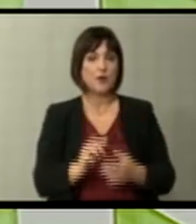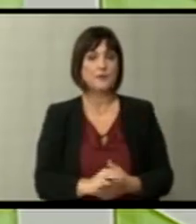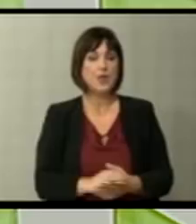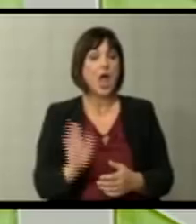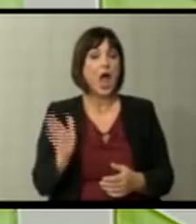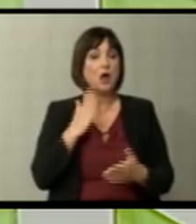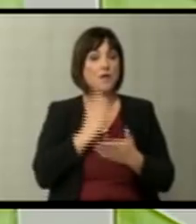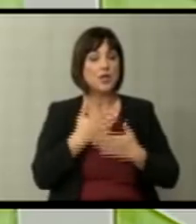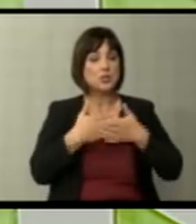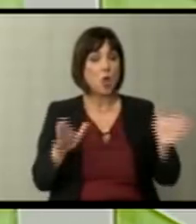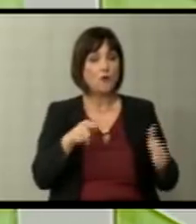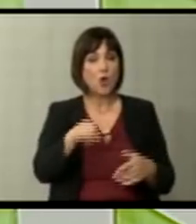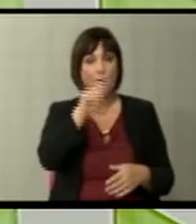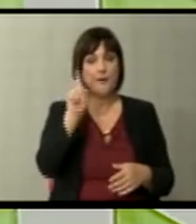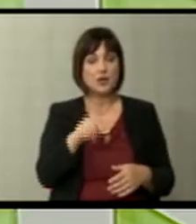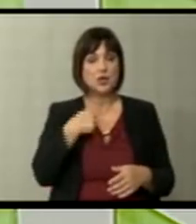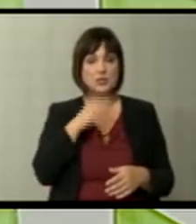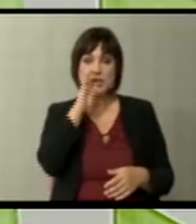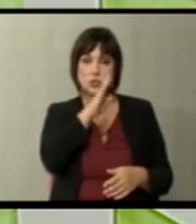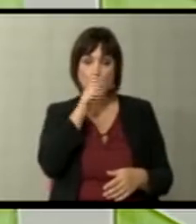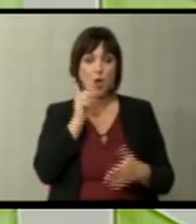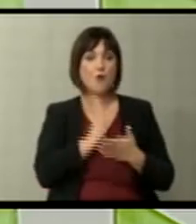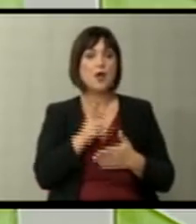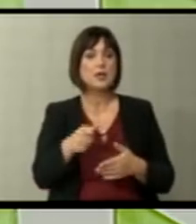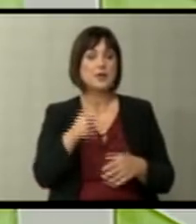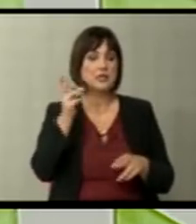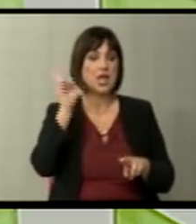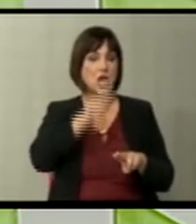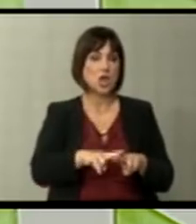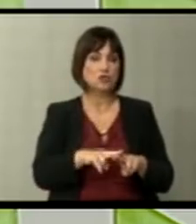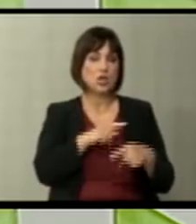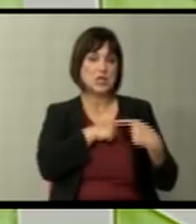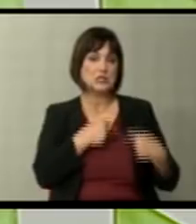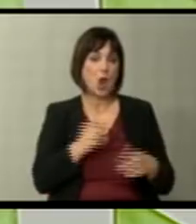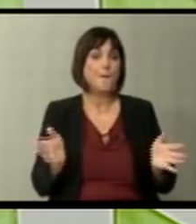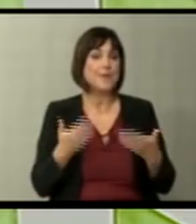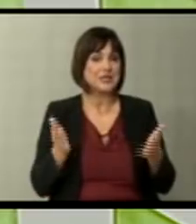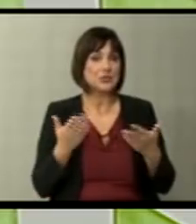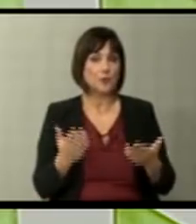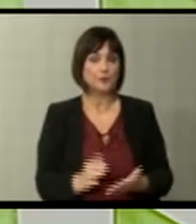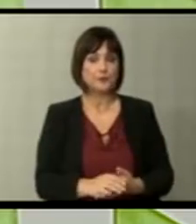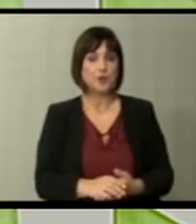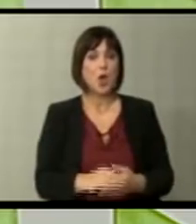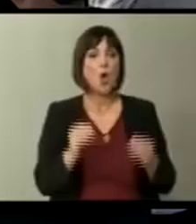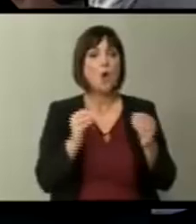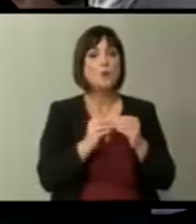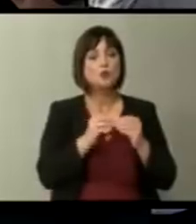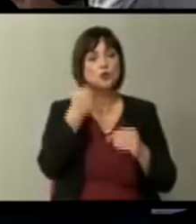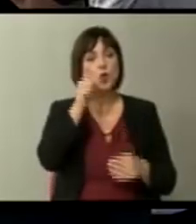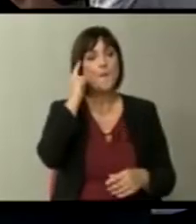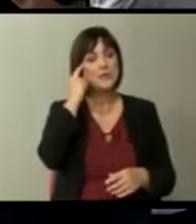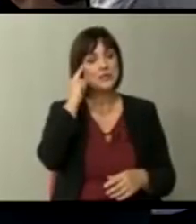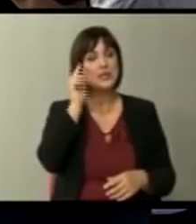А ако веќе се отворила прашање, аз се сомневам дека тој ќе може да се разреши искрено кажено брзо. Бучковски, што мислите вие?